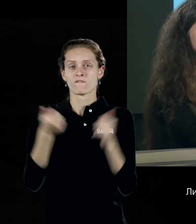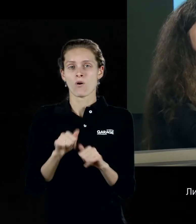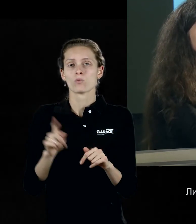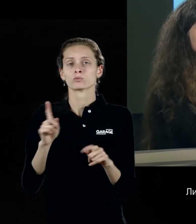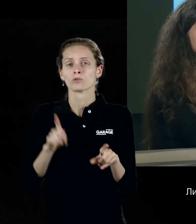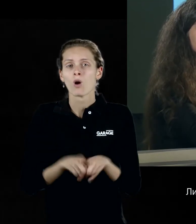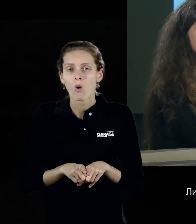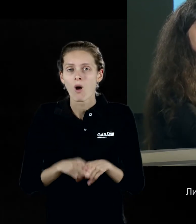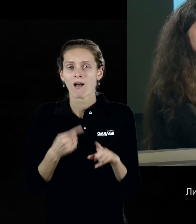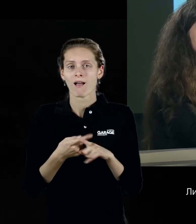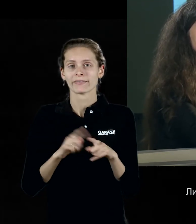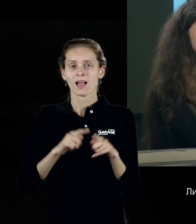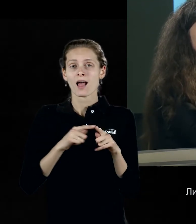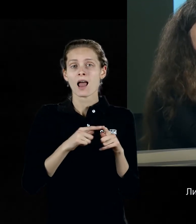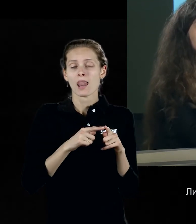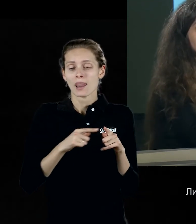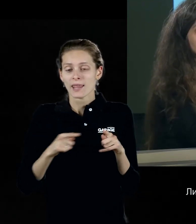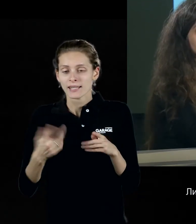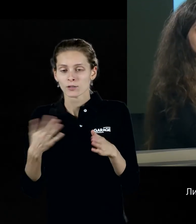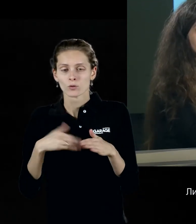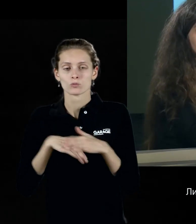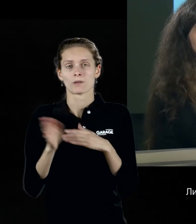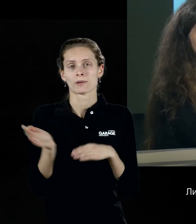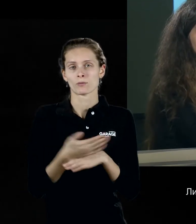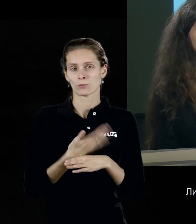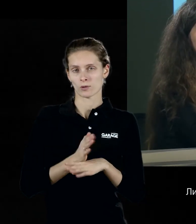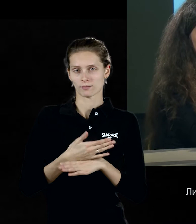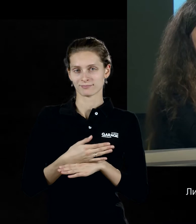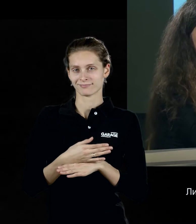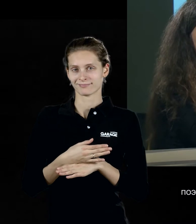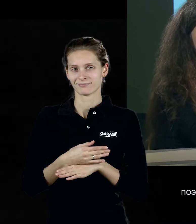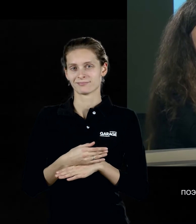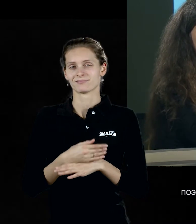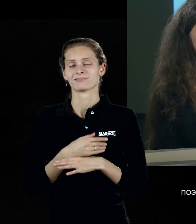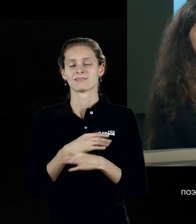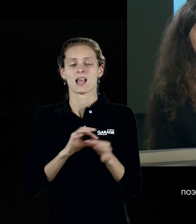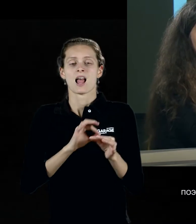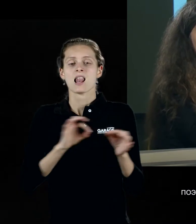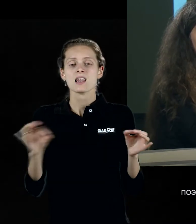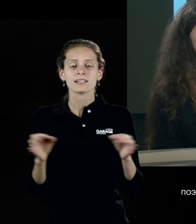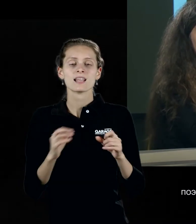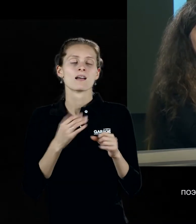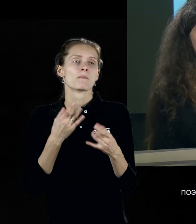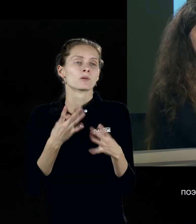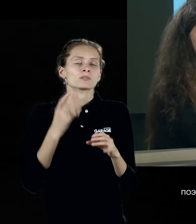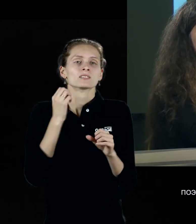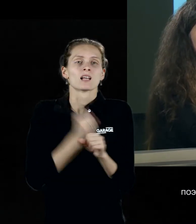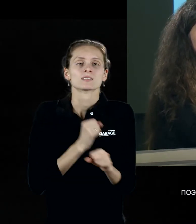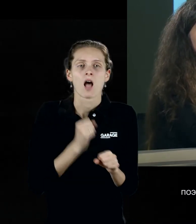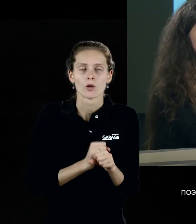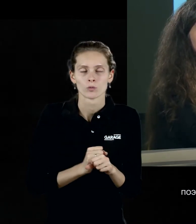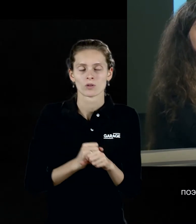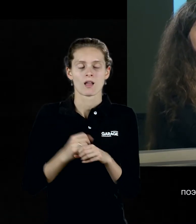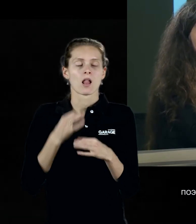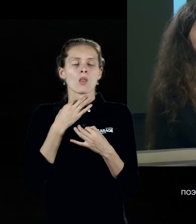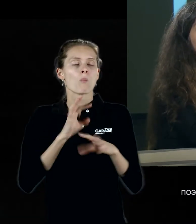Линии и точки не обрисовывают существующие формы, а создают их, поэтому любое произведение строится как импровизация,